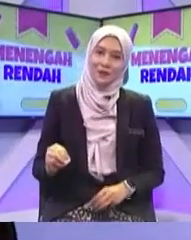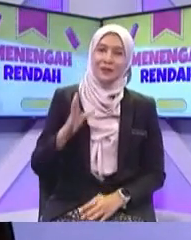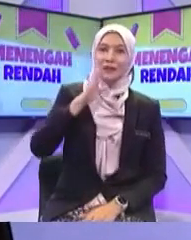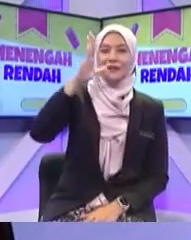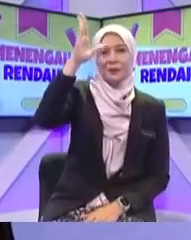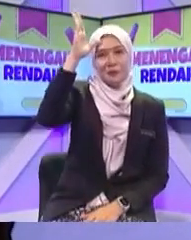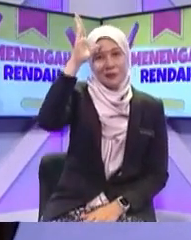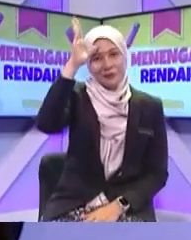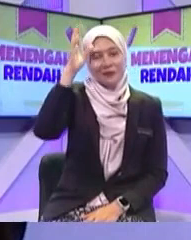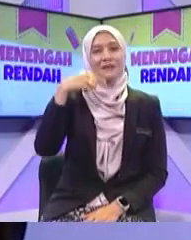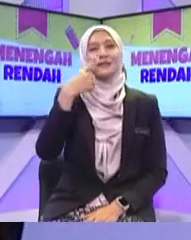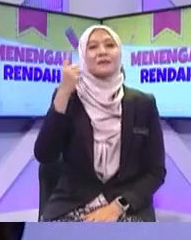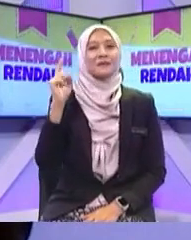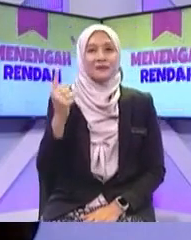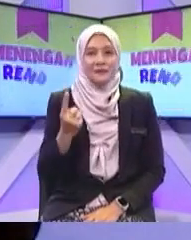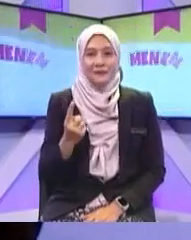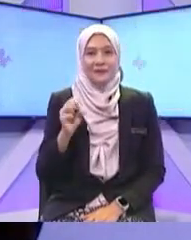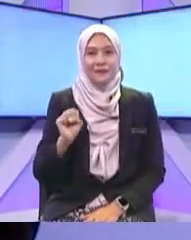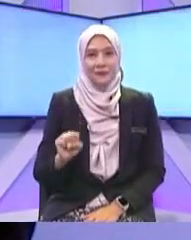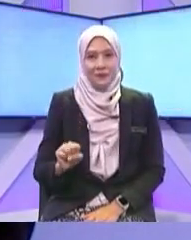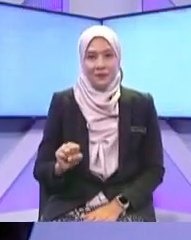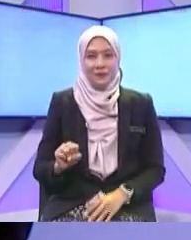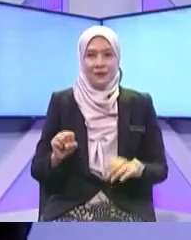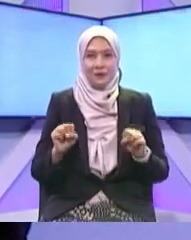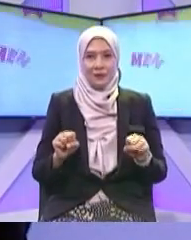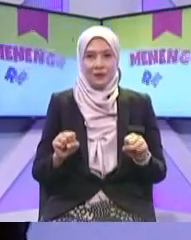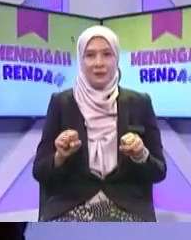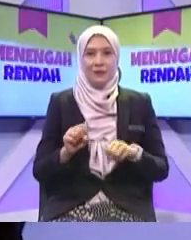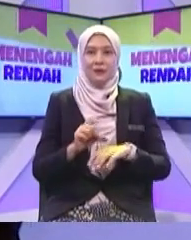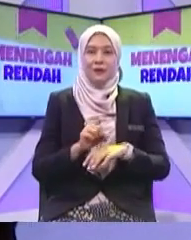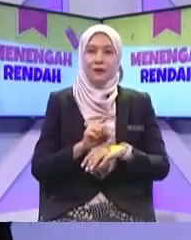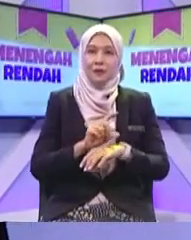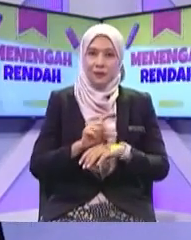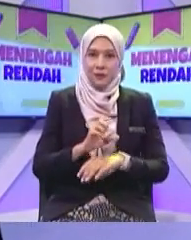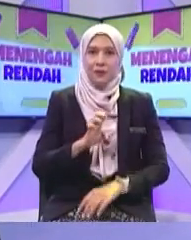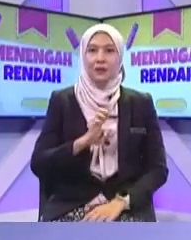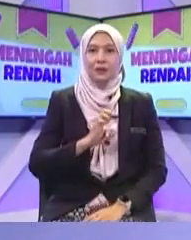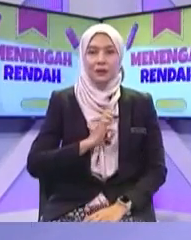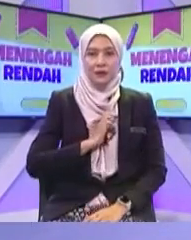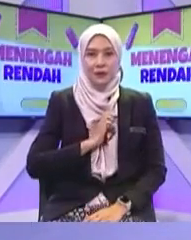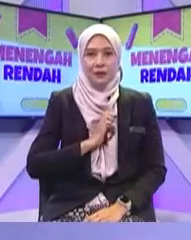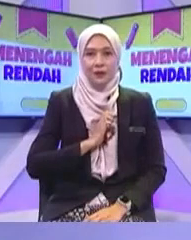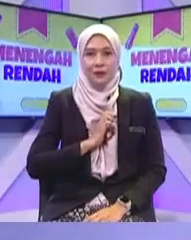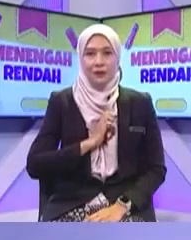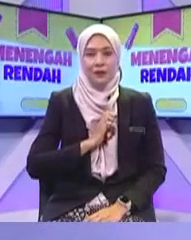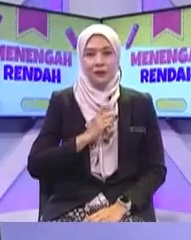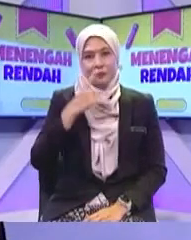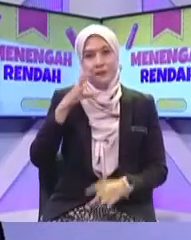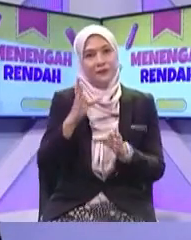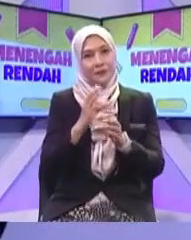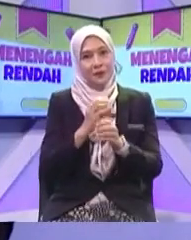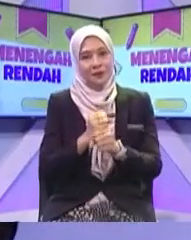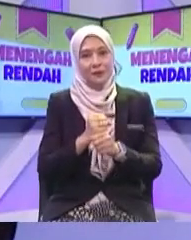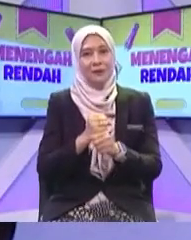murid ke mak murid ke boleh kita gunakan etika ini untuk kita sama-sama mendapat sesuatu yang positif dalam